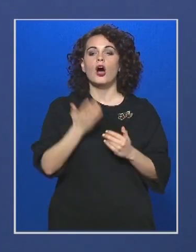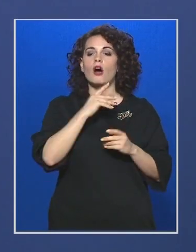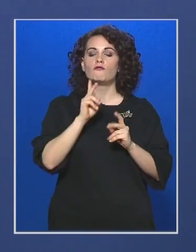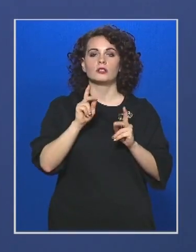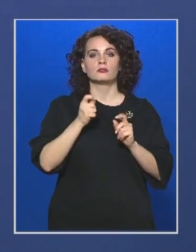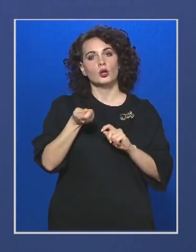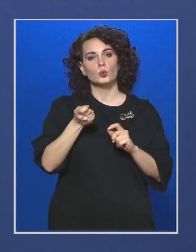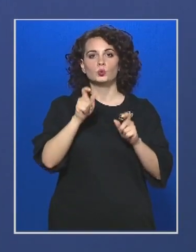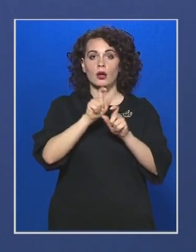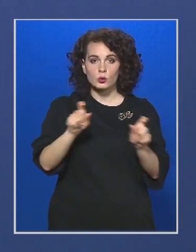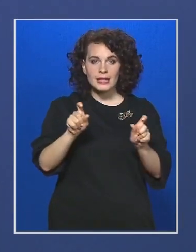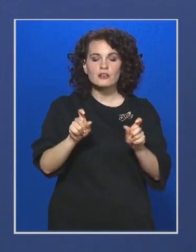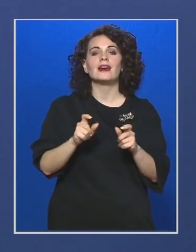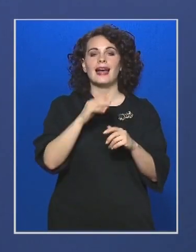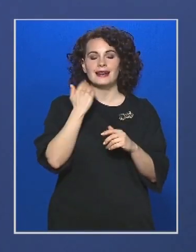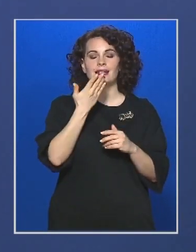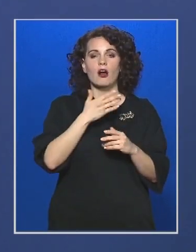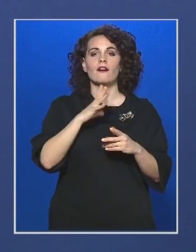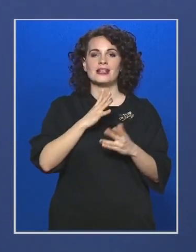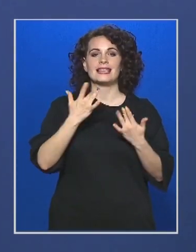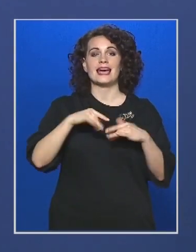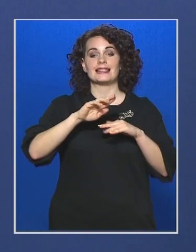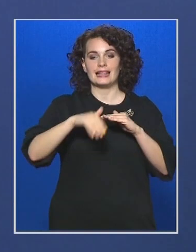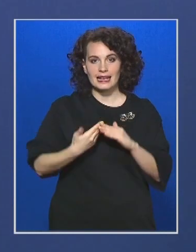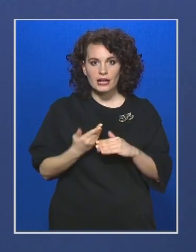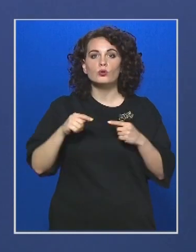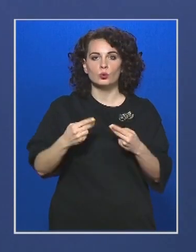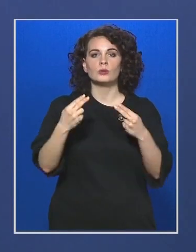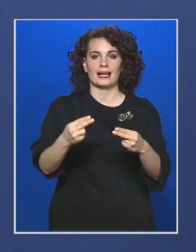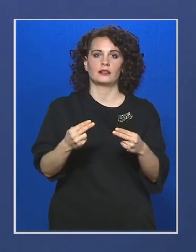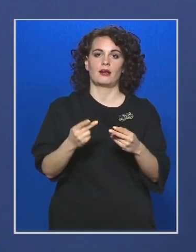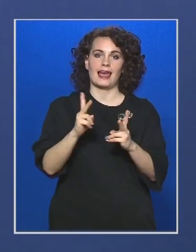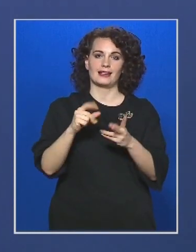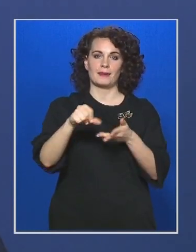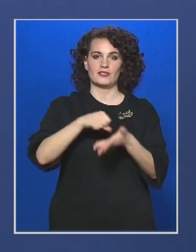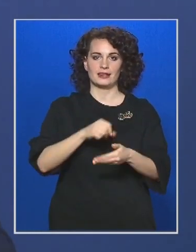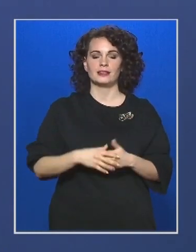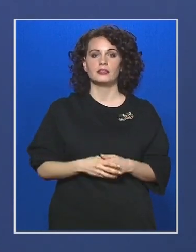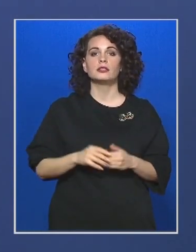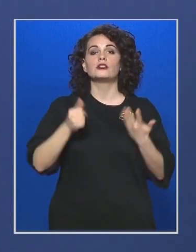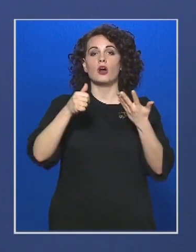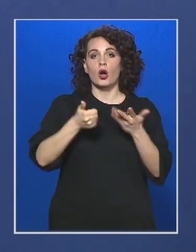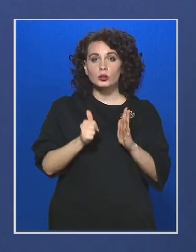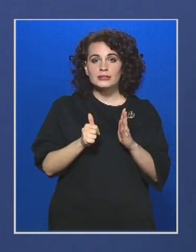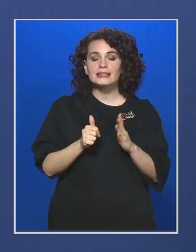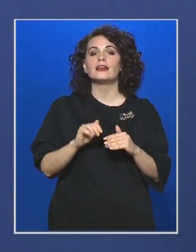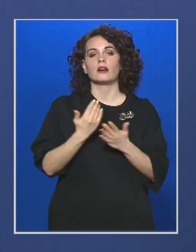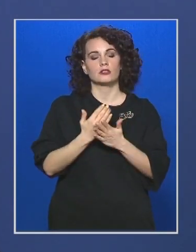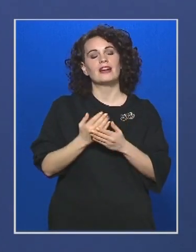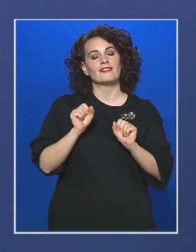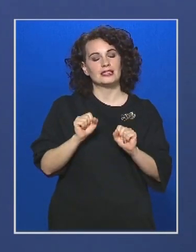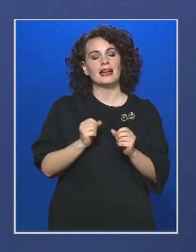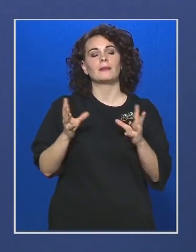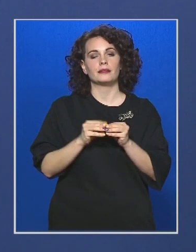adótartozásokat elég lesz a veszélyhelyzet lejártát követően befizetni. És végül hatodszor, mert a gazdaságvédelem egyben mindig